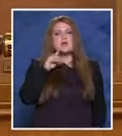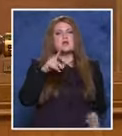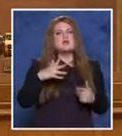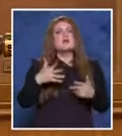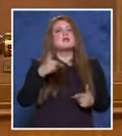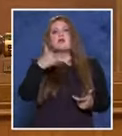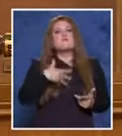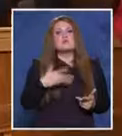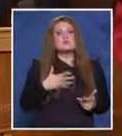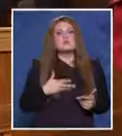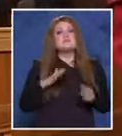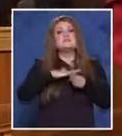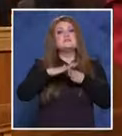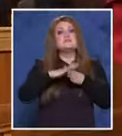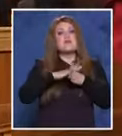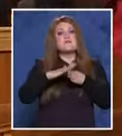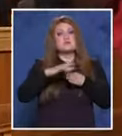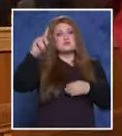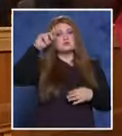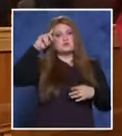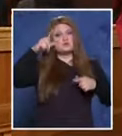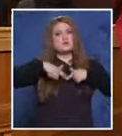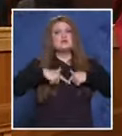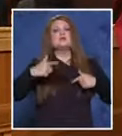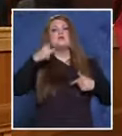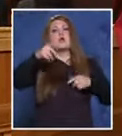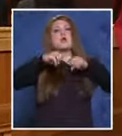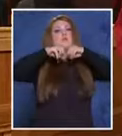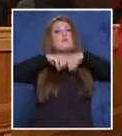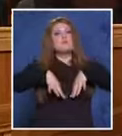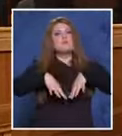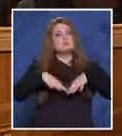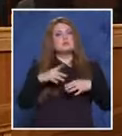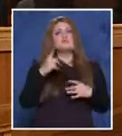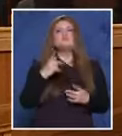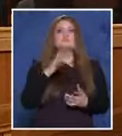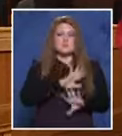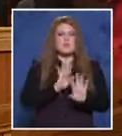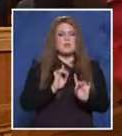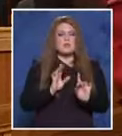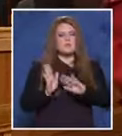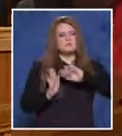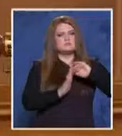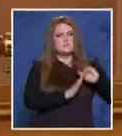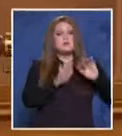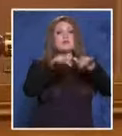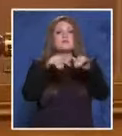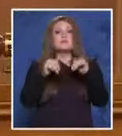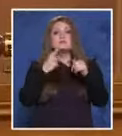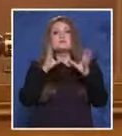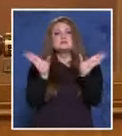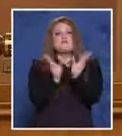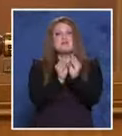нещо друго това ли беше? Извияете, госпожо Седая, иска да взаеме отношение по допустимостта, но предвид вашето определение няма да се възползваме. Така че приема се за съвместно